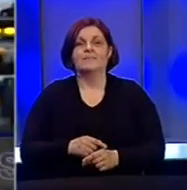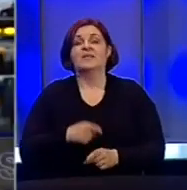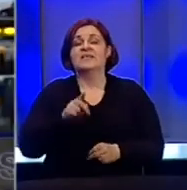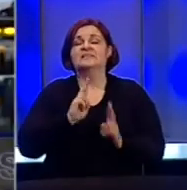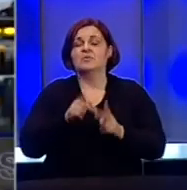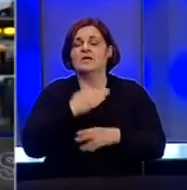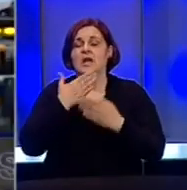izmastarati toliko. Gordana.